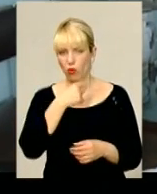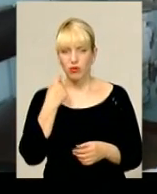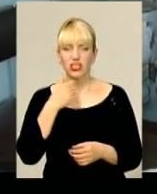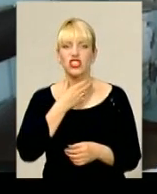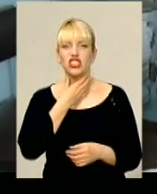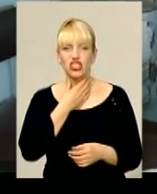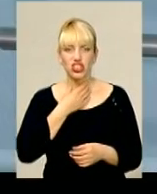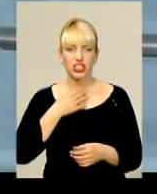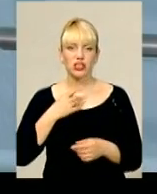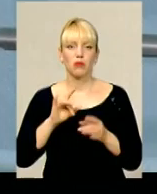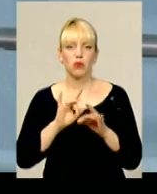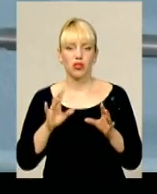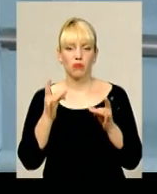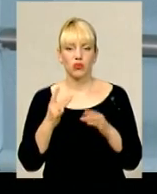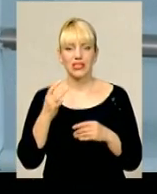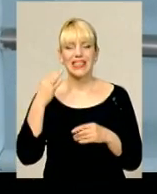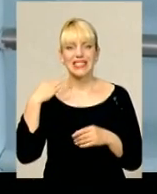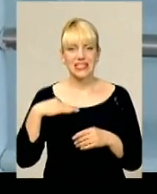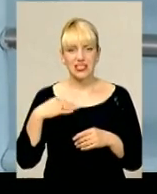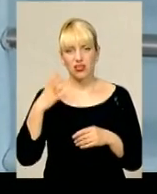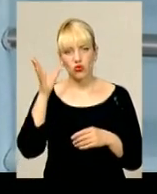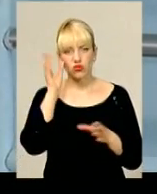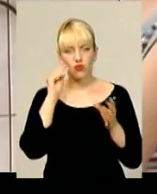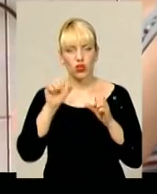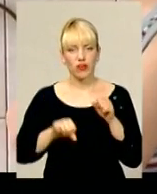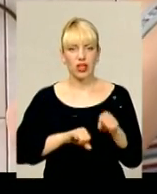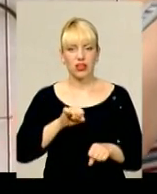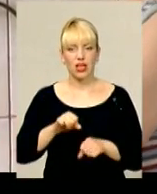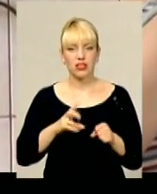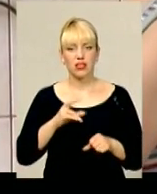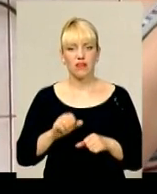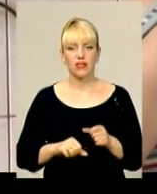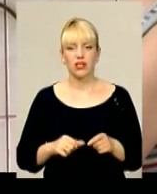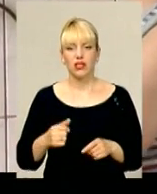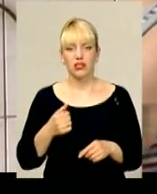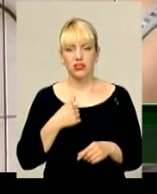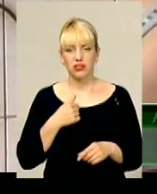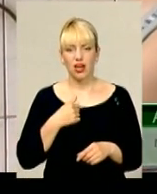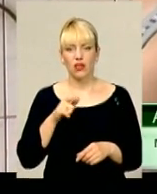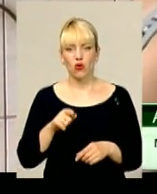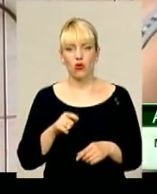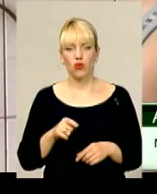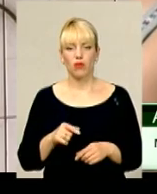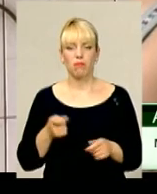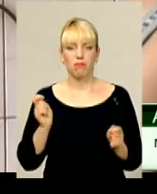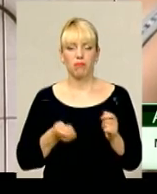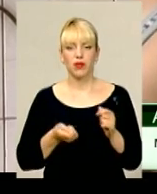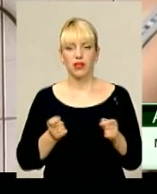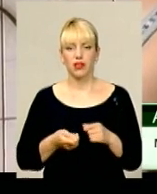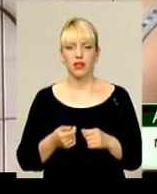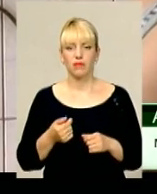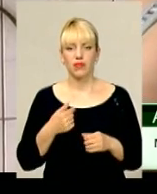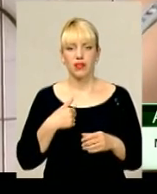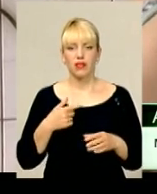хлопчика пояснює просто. Син освоює катання на велосипеді. Я їздила до розетки і била його. Я в той час вже, знаєте,